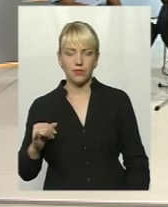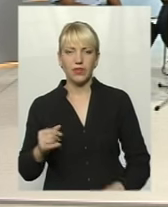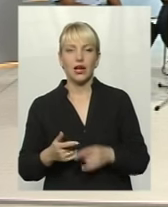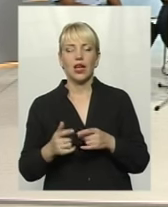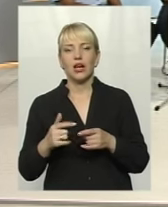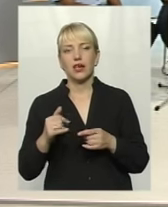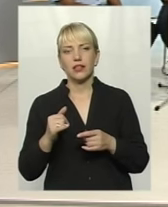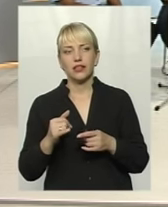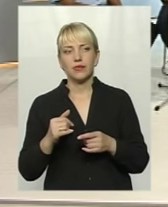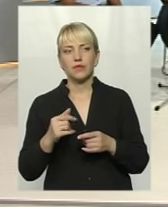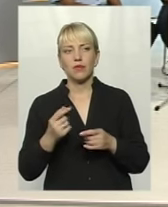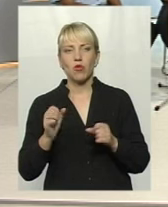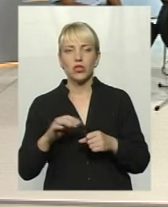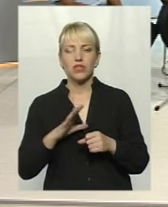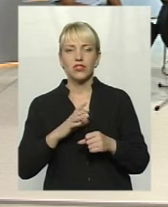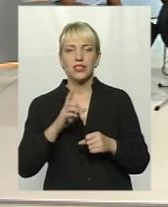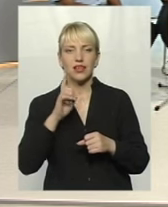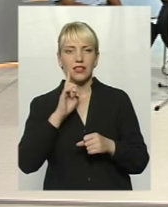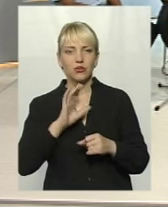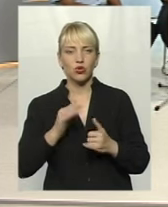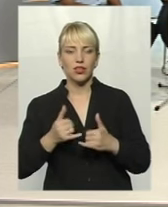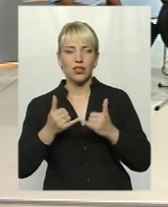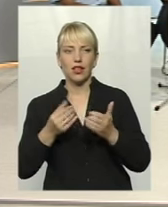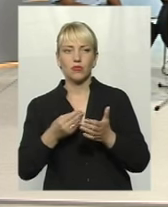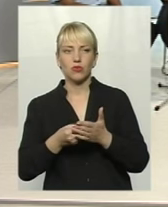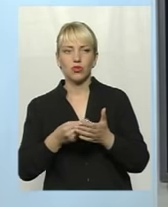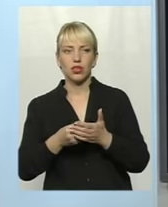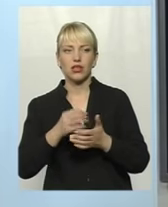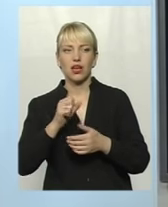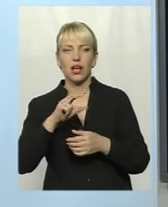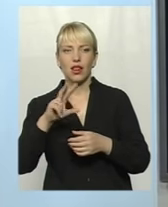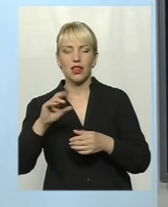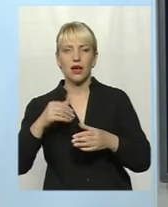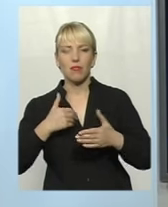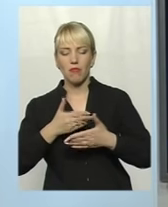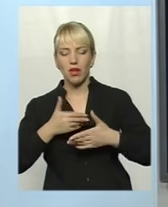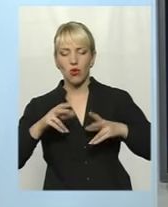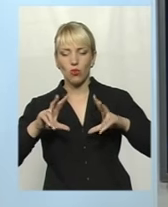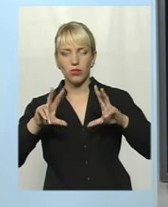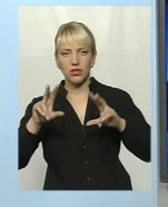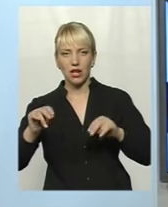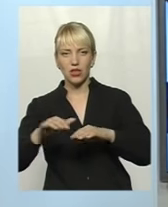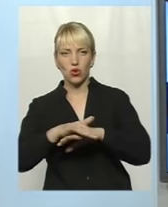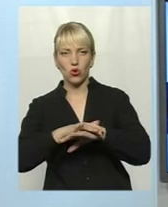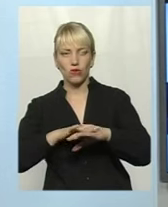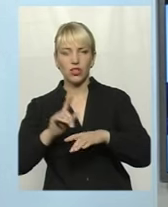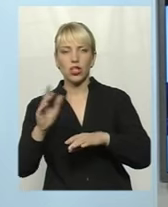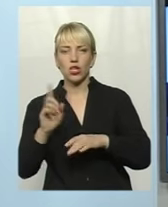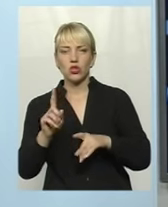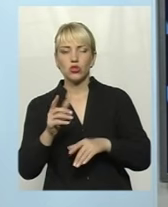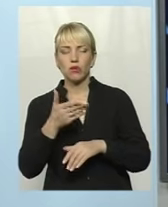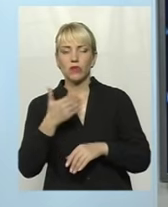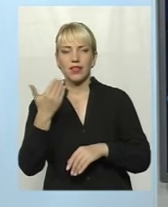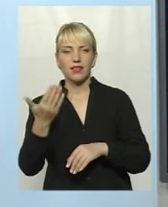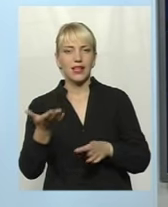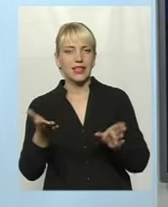будемо до Стувщини. Можливо, це трошечки буде накладено для бюджету, але так, як ми обіцяли громаді, що ми їх не залишимо, тому ми стараємось